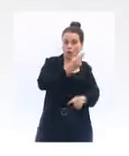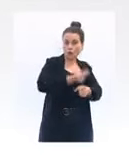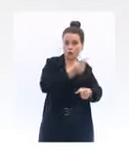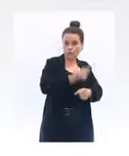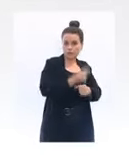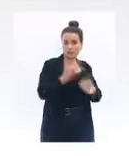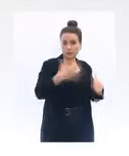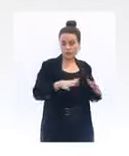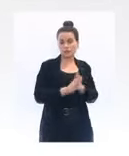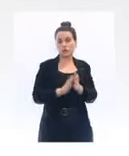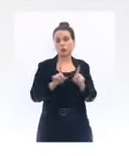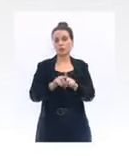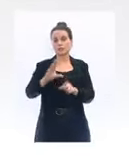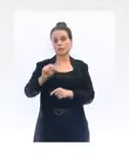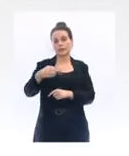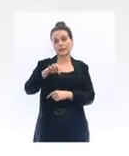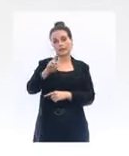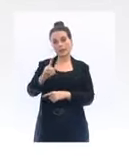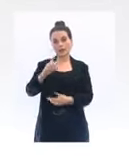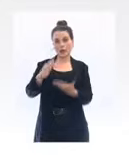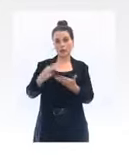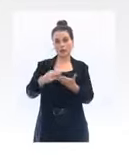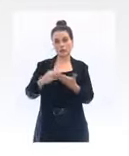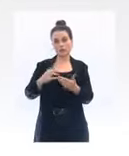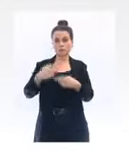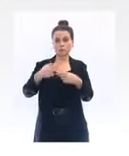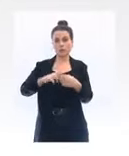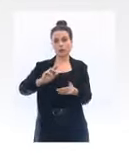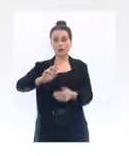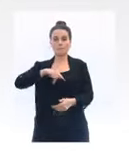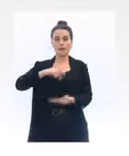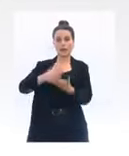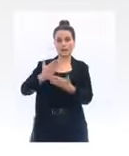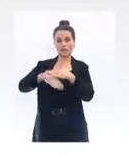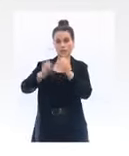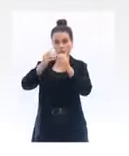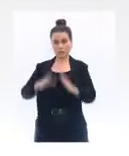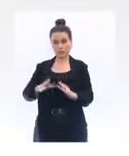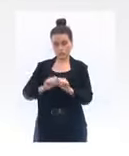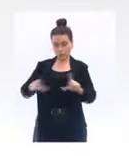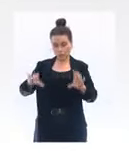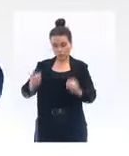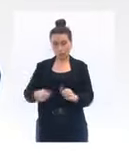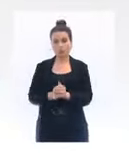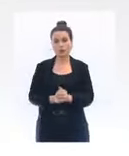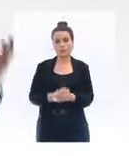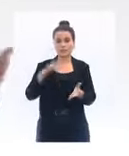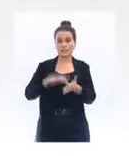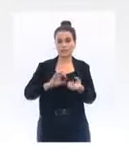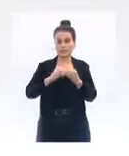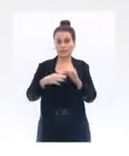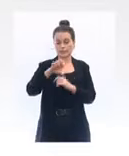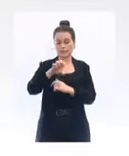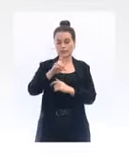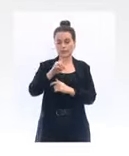du CNED qui s'appelle Ma classe à la maison. Et donc, nous avons toute une série de ressources. Demain, d'ailleurs, en ligne sur le site qui s'appelle EduSchool, l'ensemble de ces